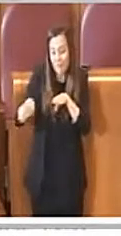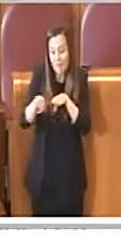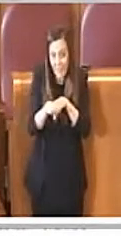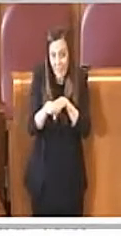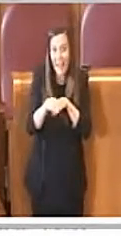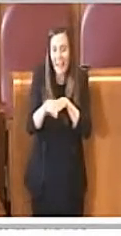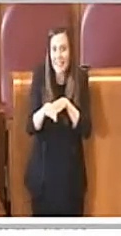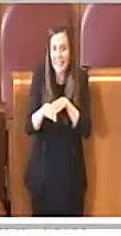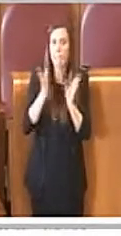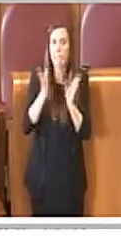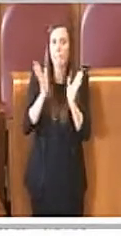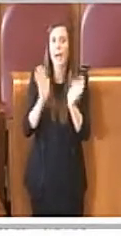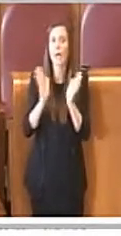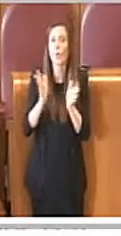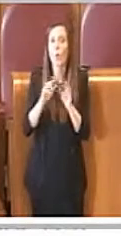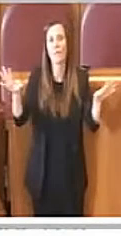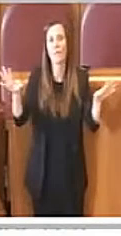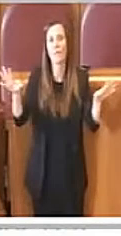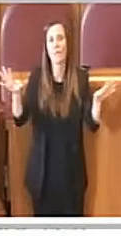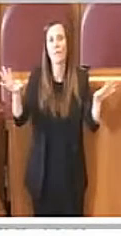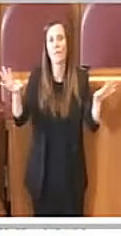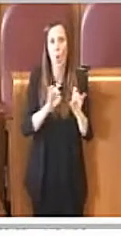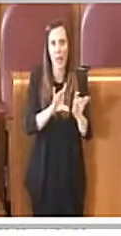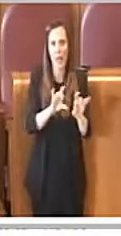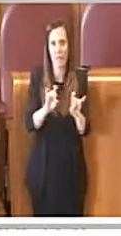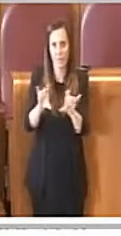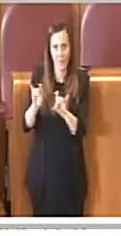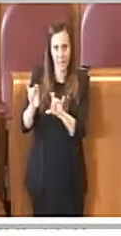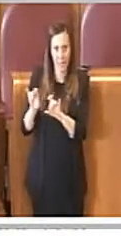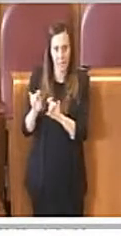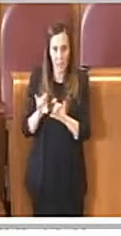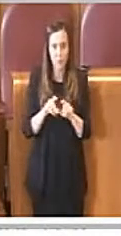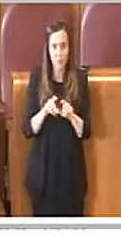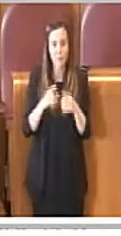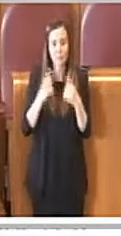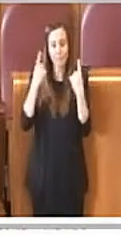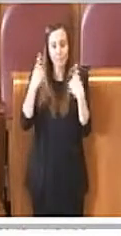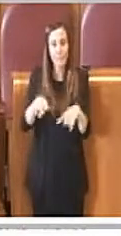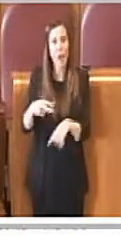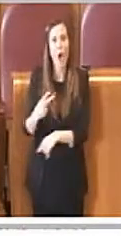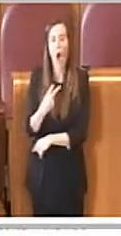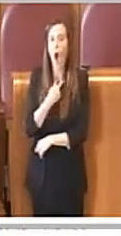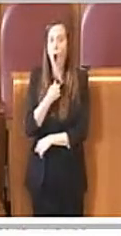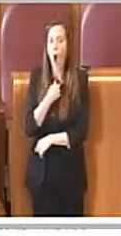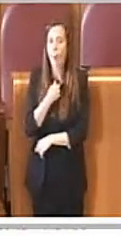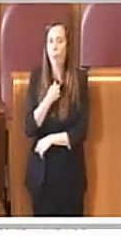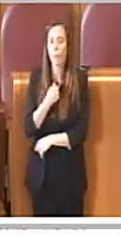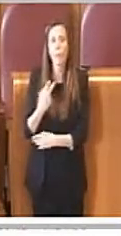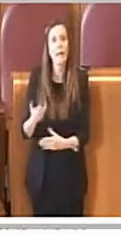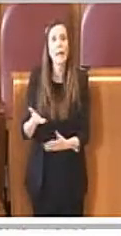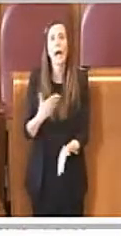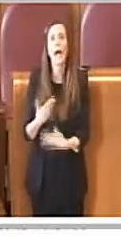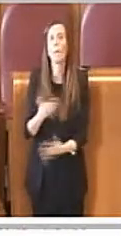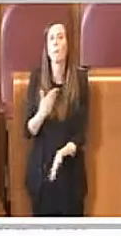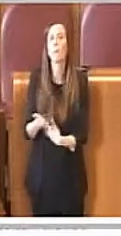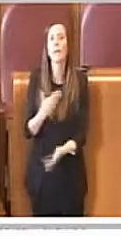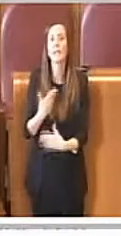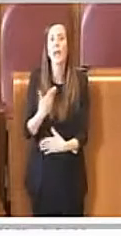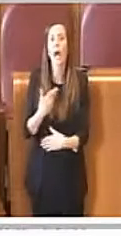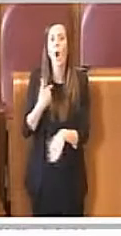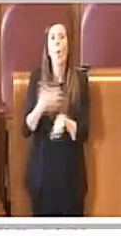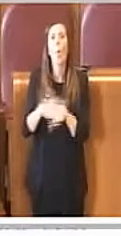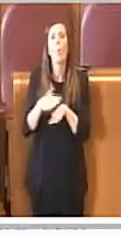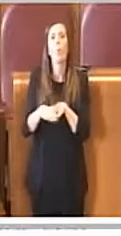la diffusione del virus e questo ci impone un'immediata azione sull'uso del suolo